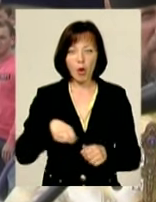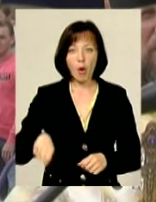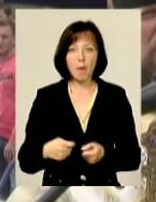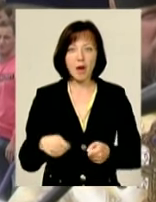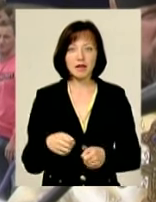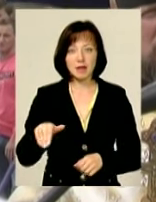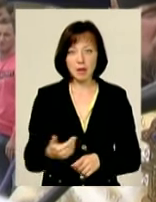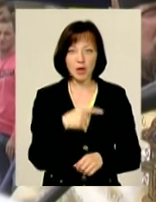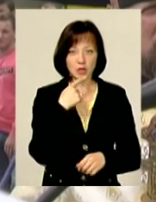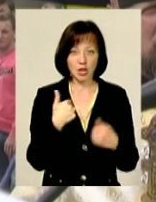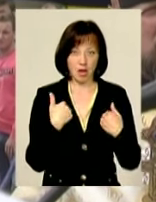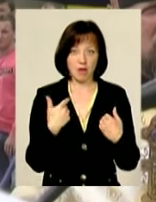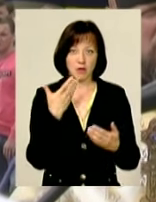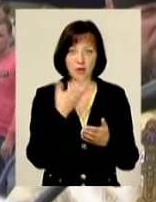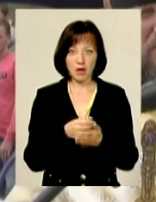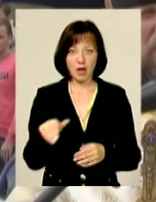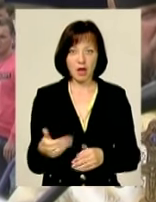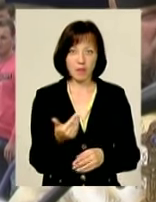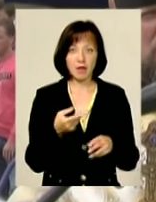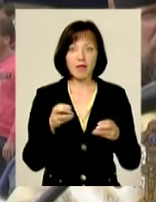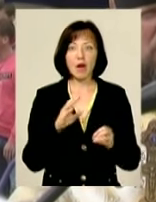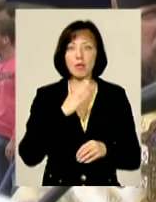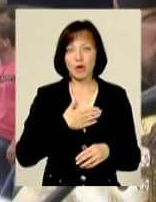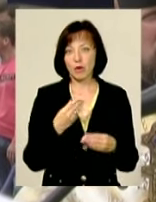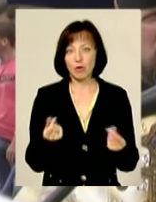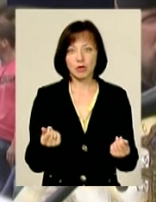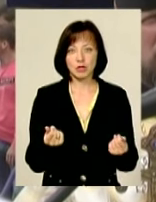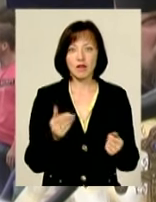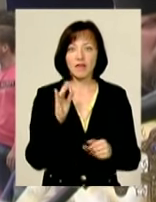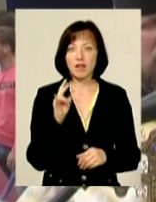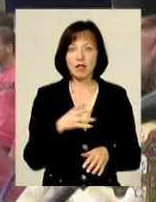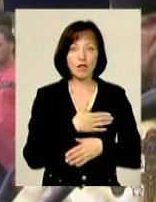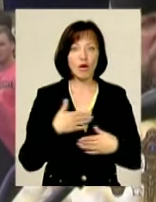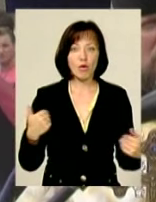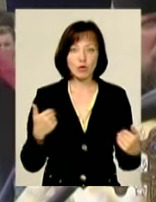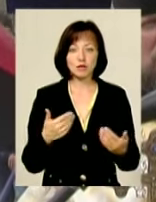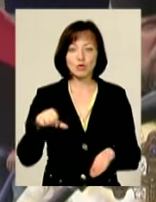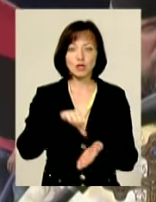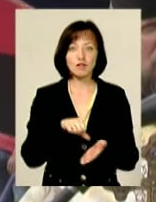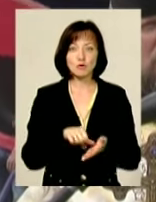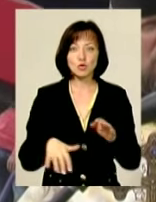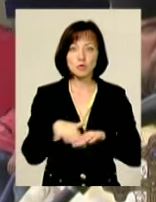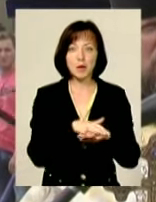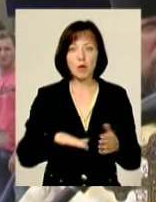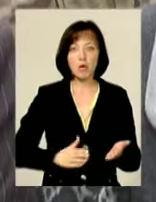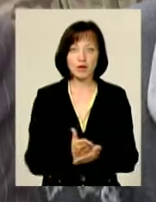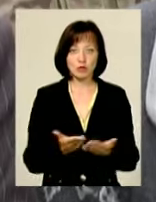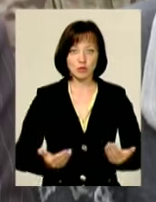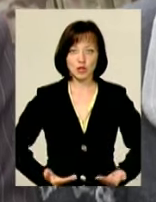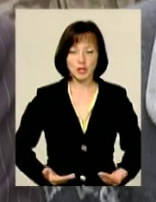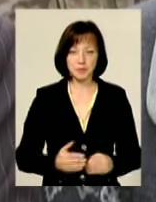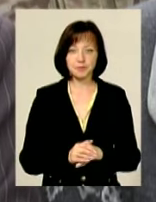і казати «Я викопав свою яму, де мої гроші!» Він не хоче приймати участь в суспільно-політичному житті